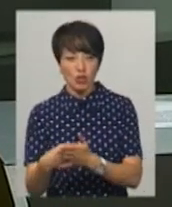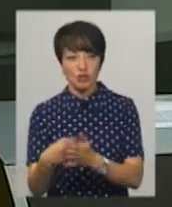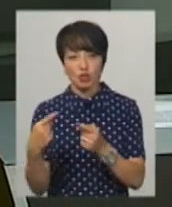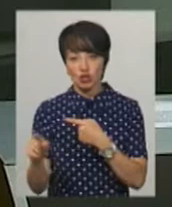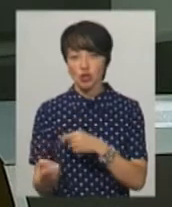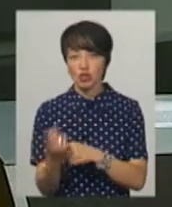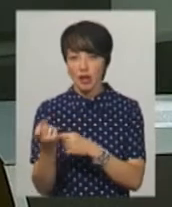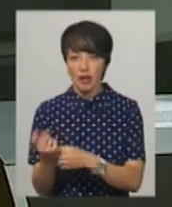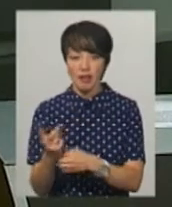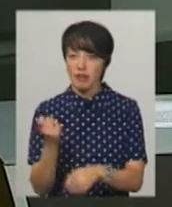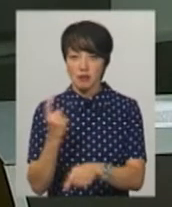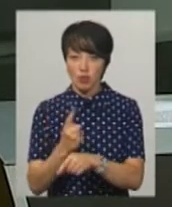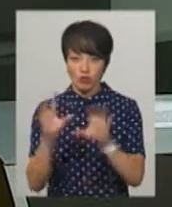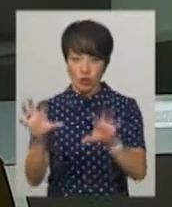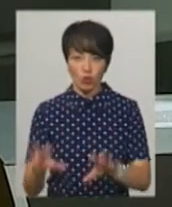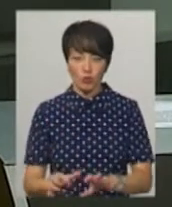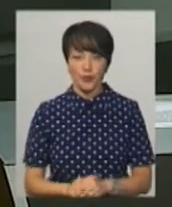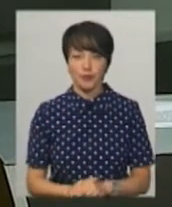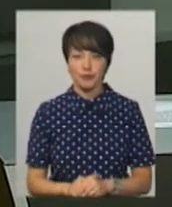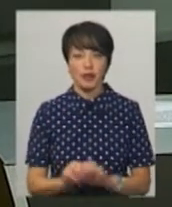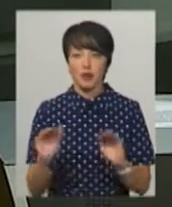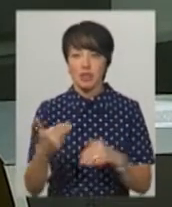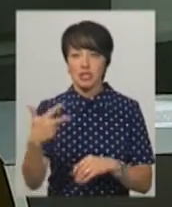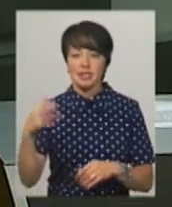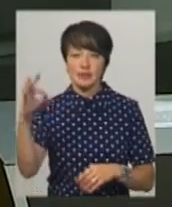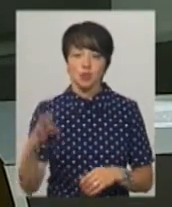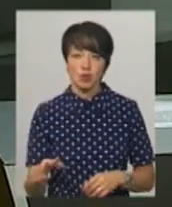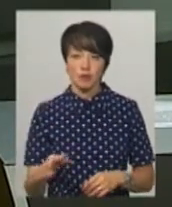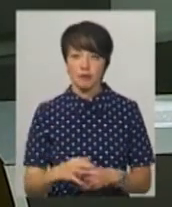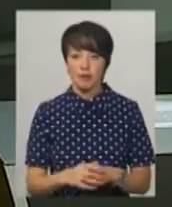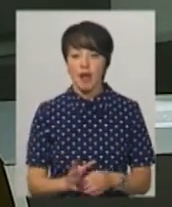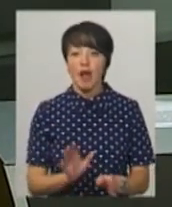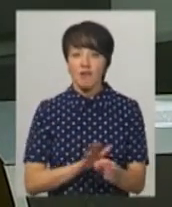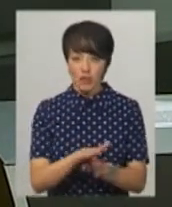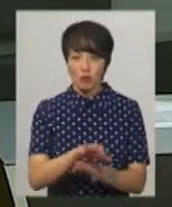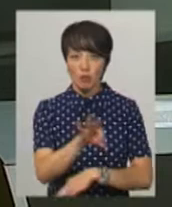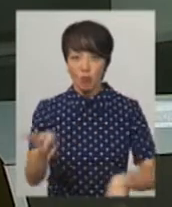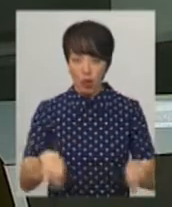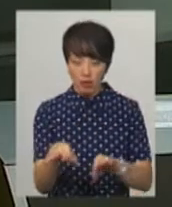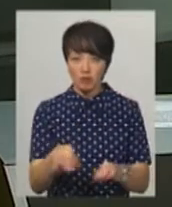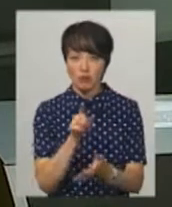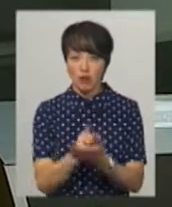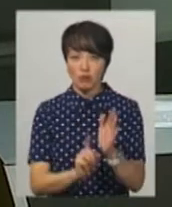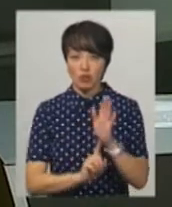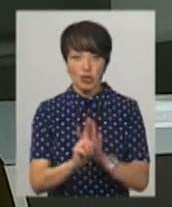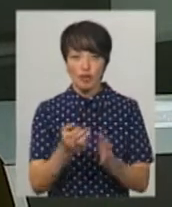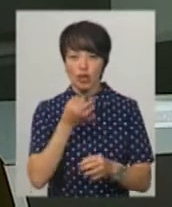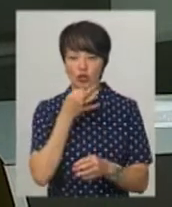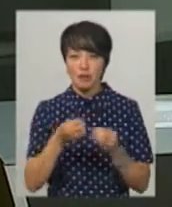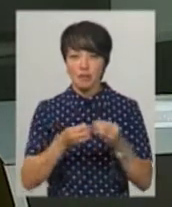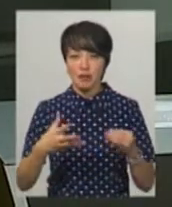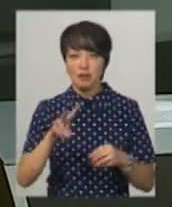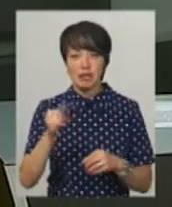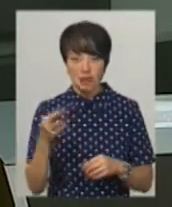чи інших джерел, незаборонених законодавством – не менше 30%. Втілювати проекти конкурсанти мали почати не раніше 15